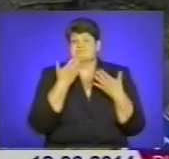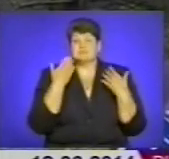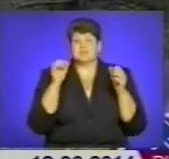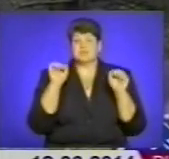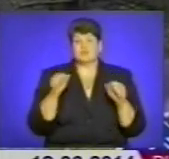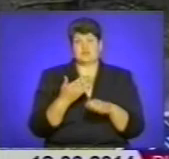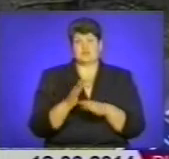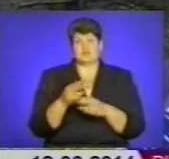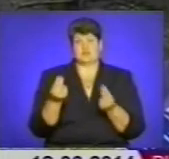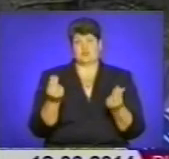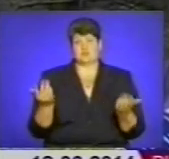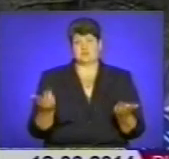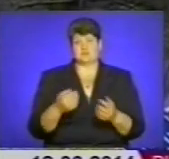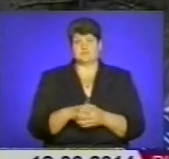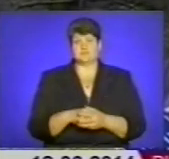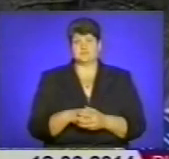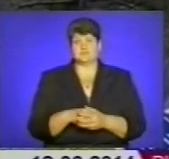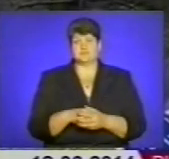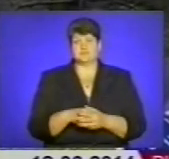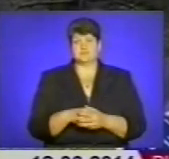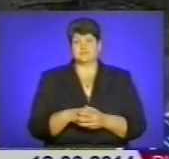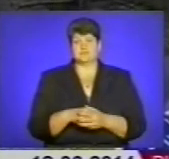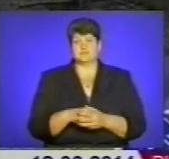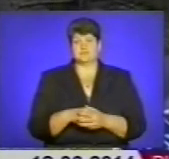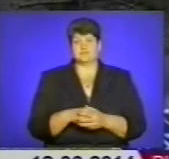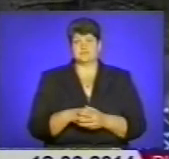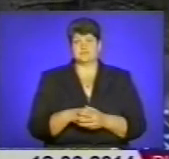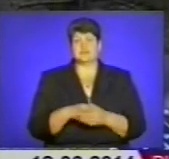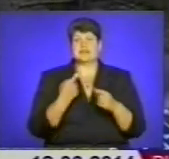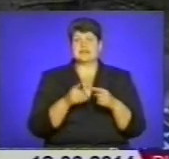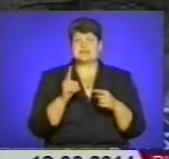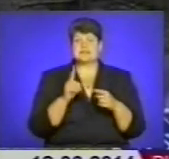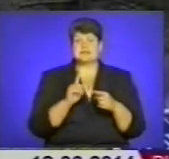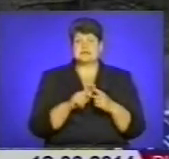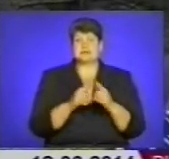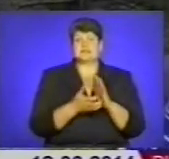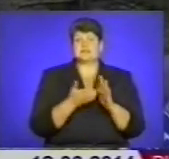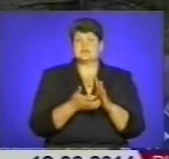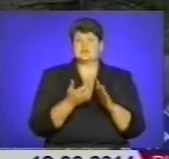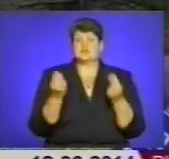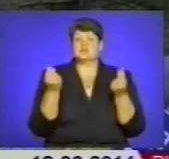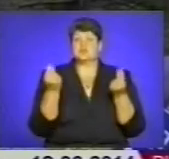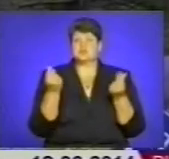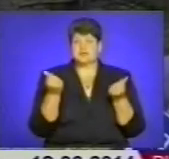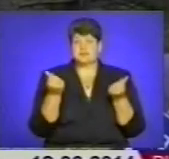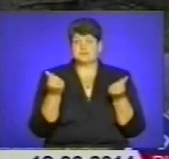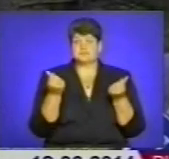виділити ці кошти. І оця відсутність грошей і